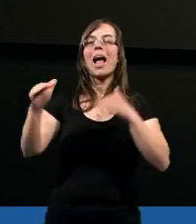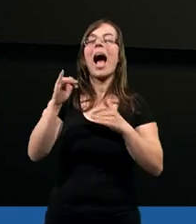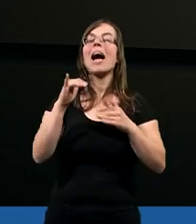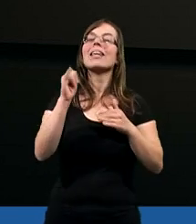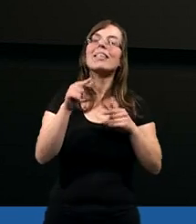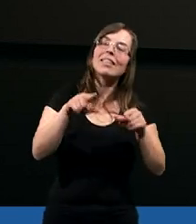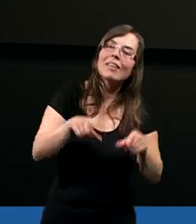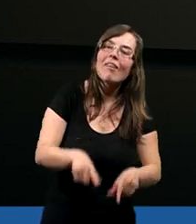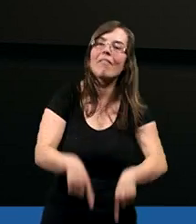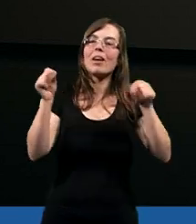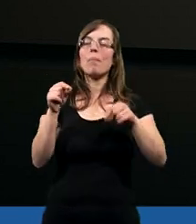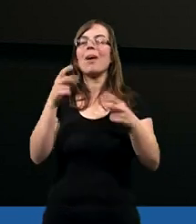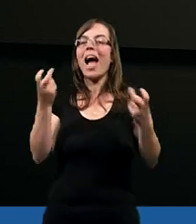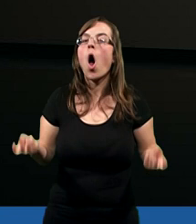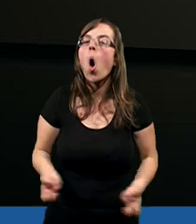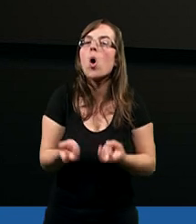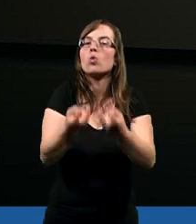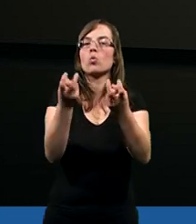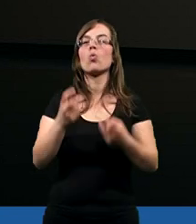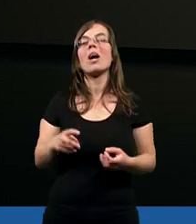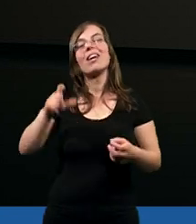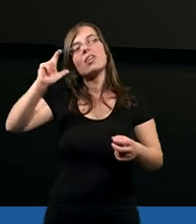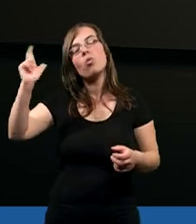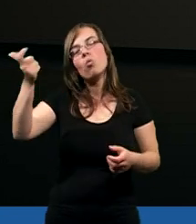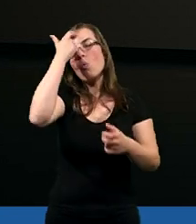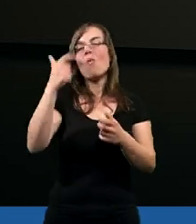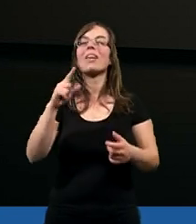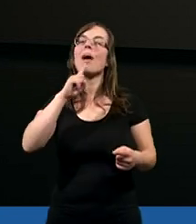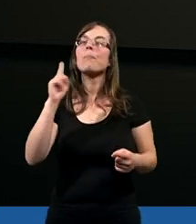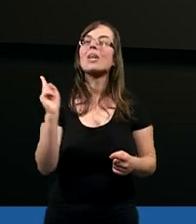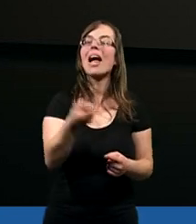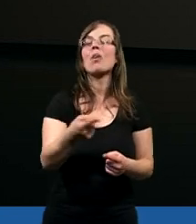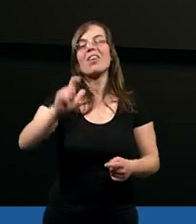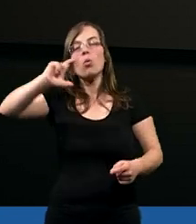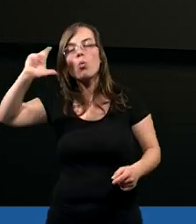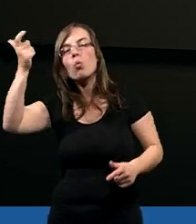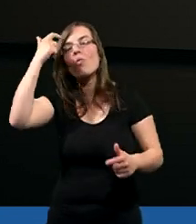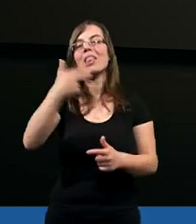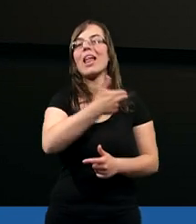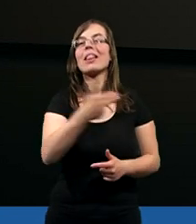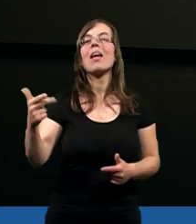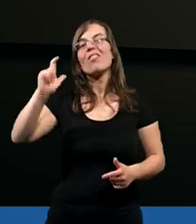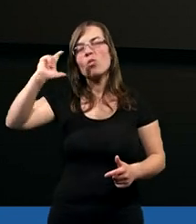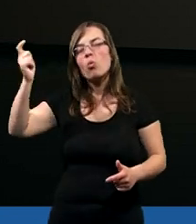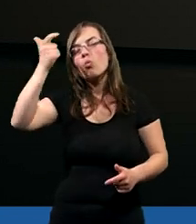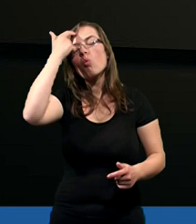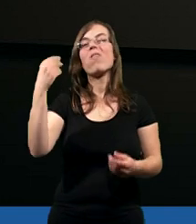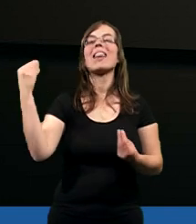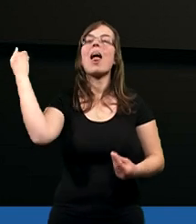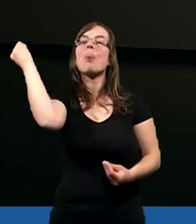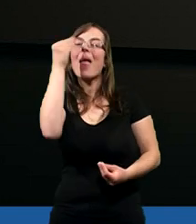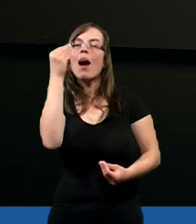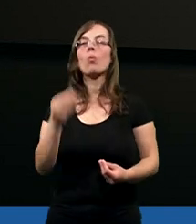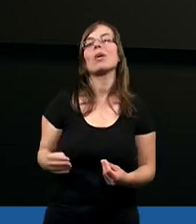wybrać, odszukać główne przesłania, główne tematy, główne